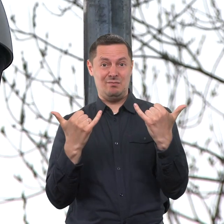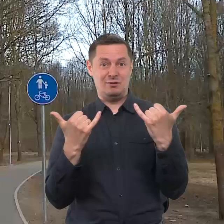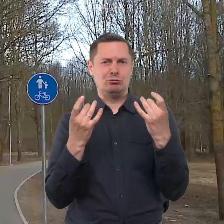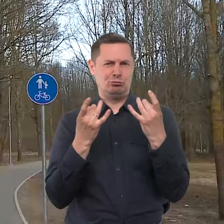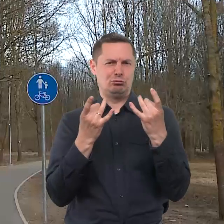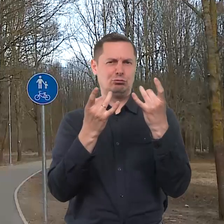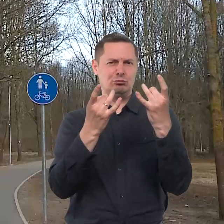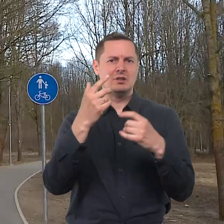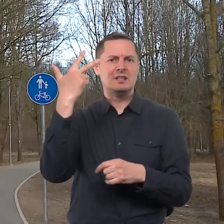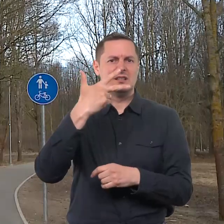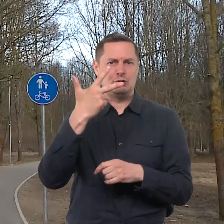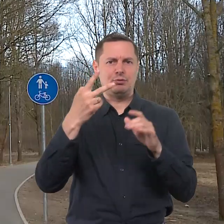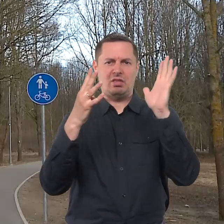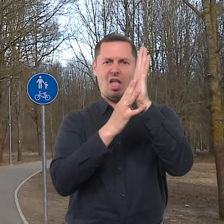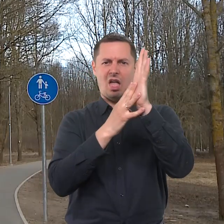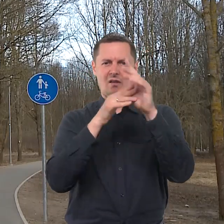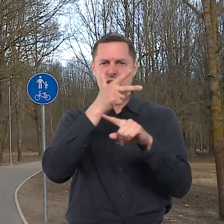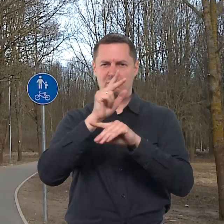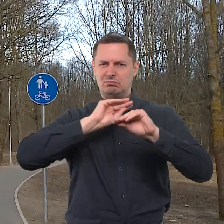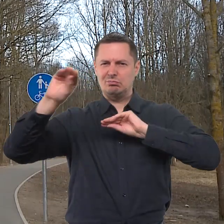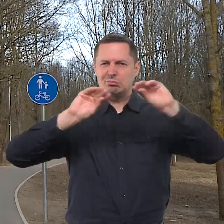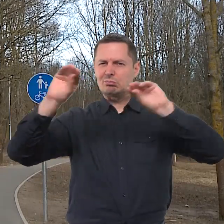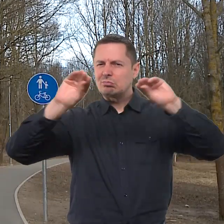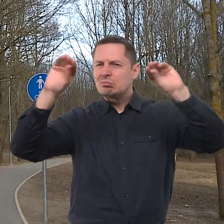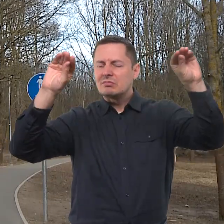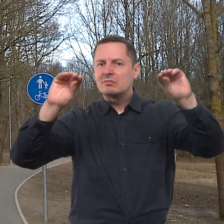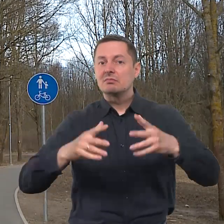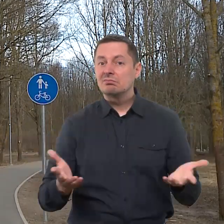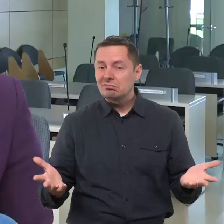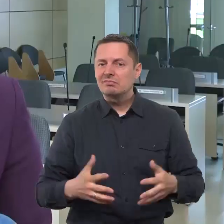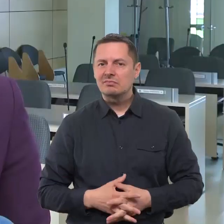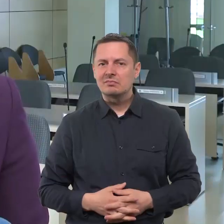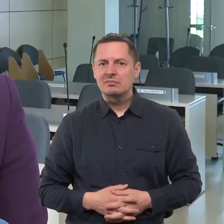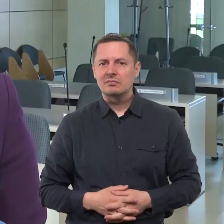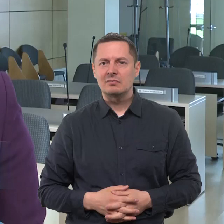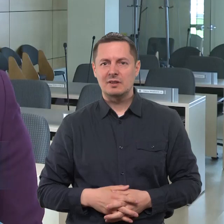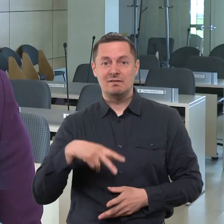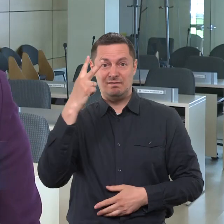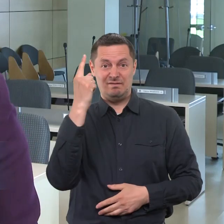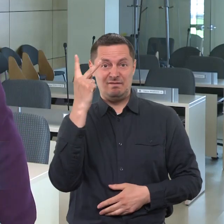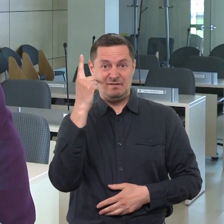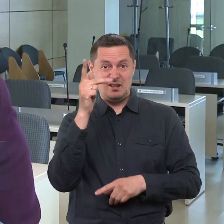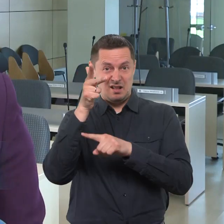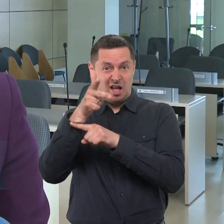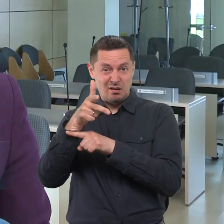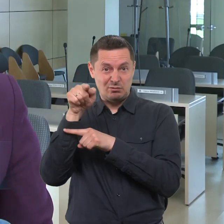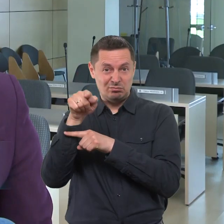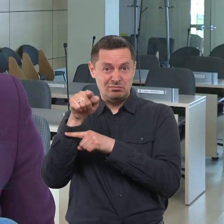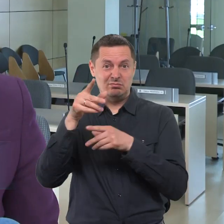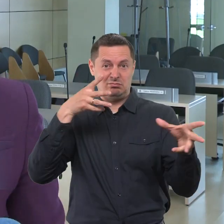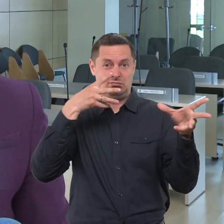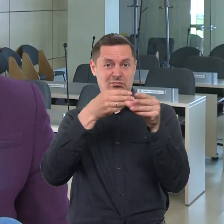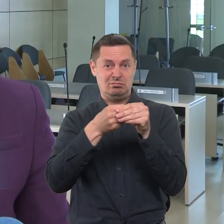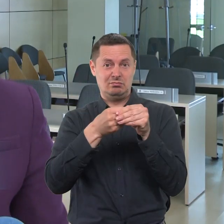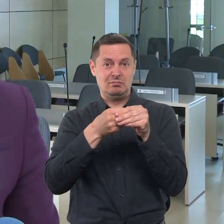papildyti ir dar 39 vaizdo stebėjimo kameromis. 21 iš jų bus pajungta ir mes